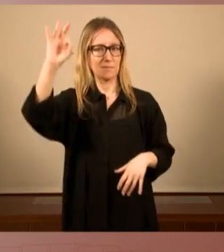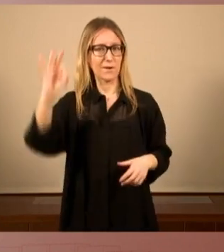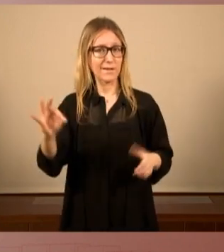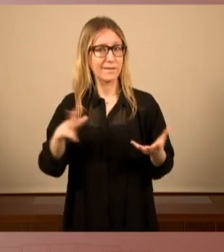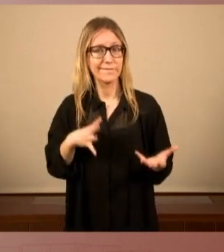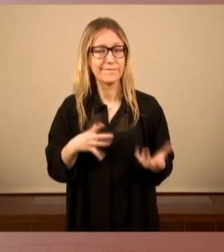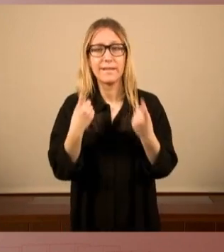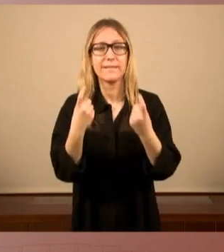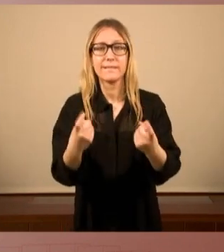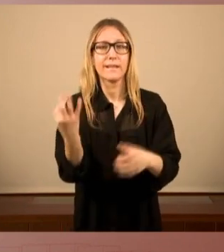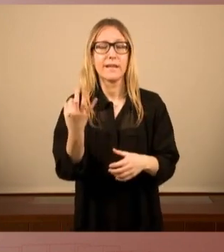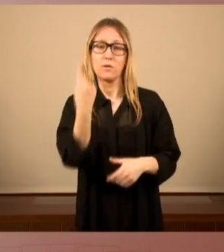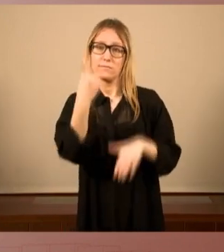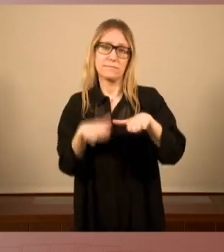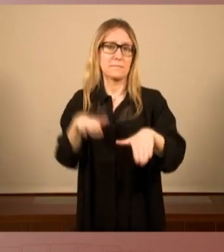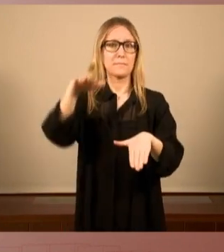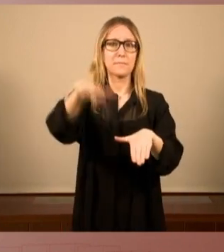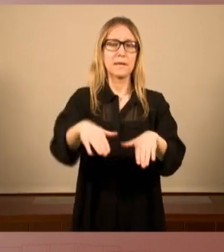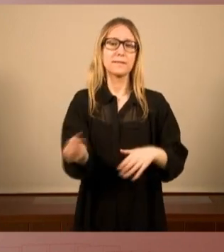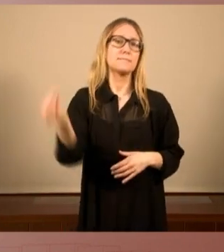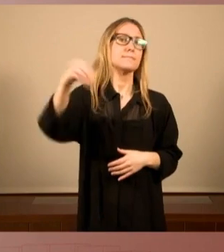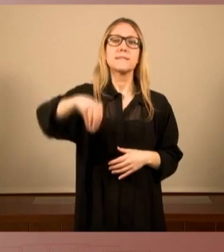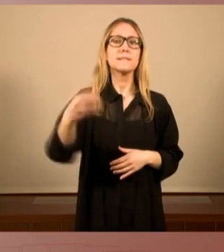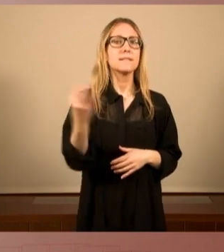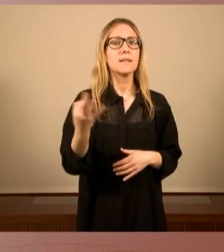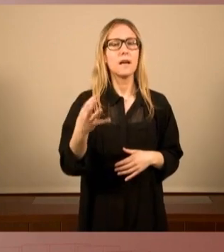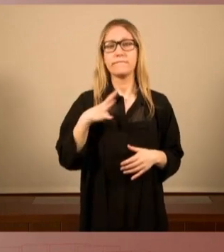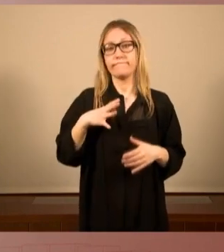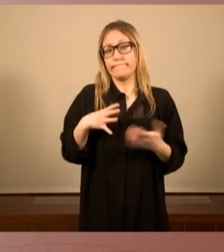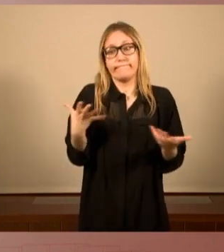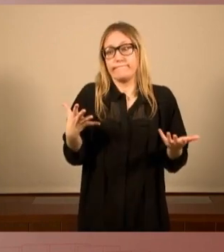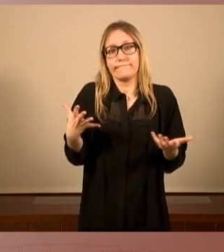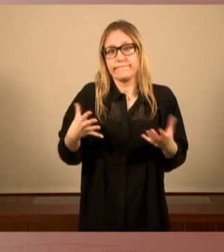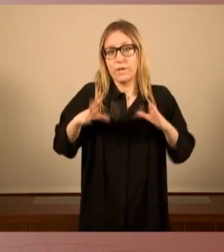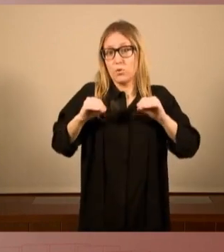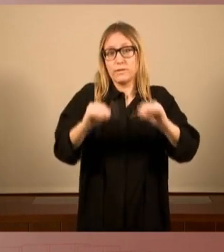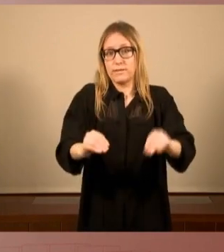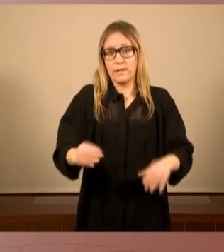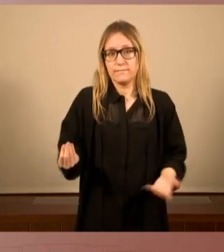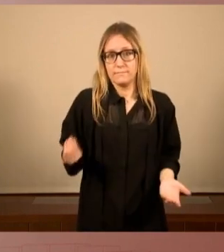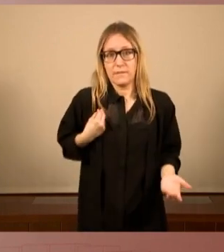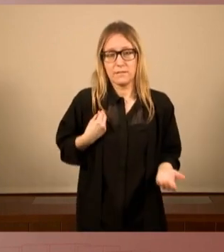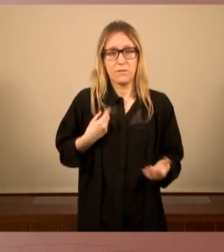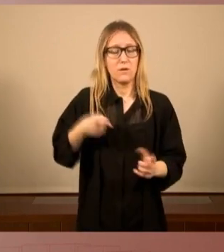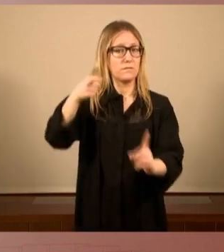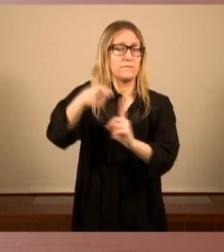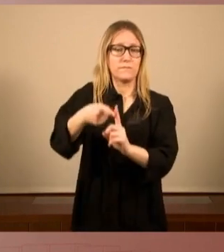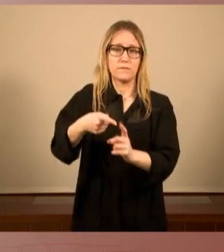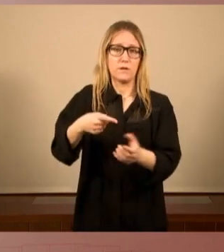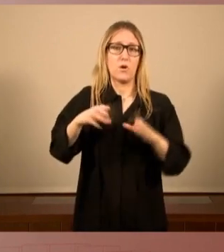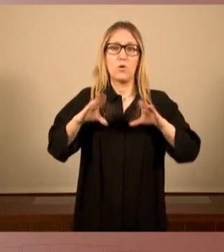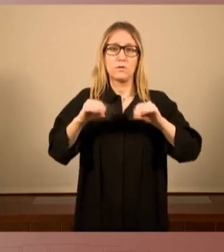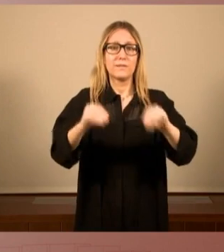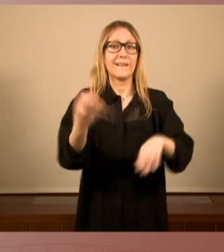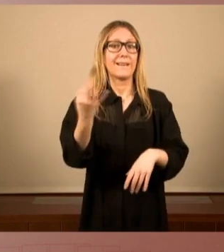un altre pas d'exercir-lo igualment fent valdre aquesta màxima de